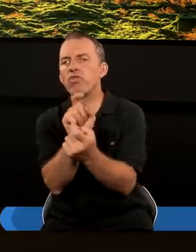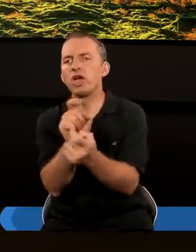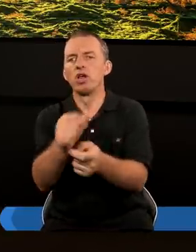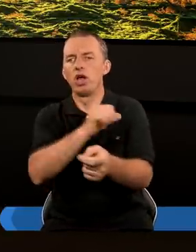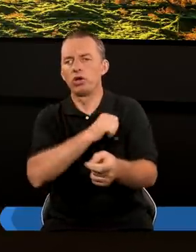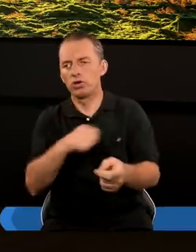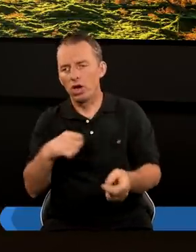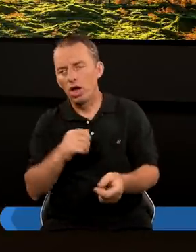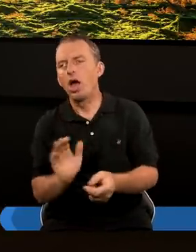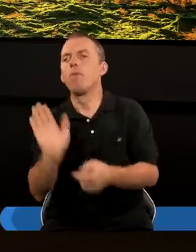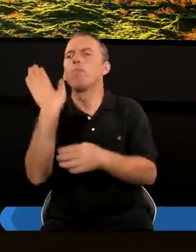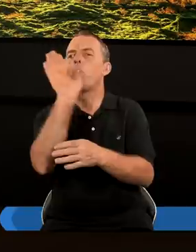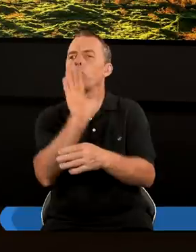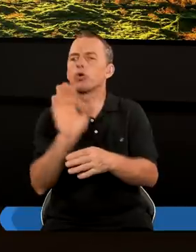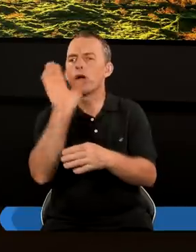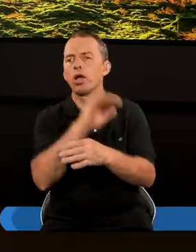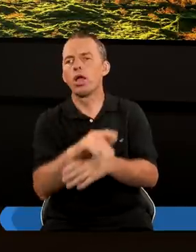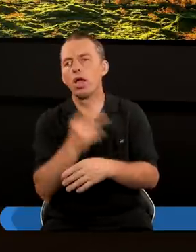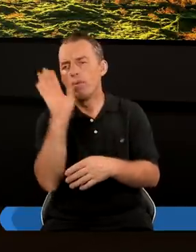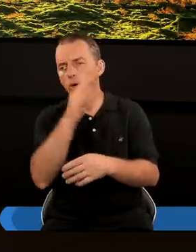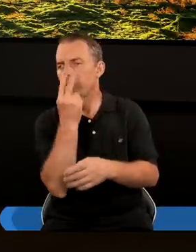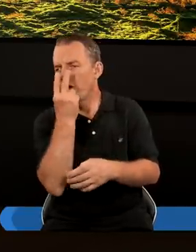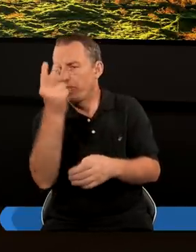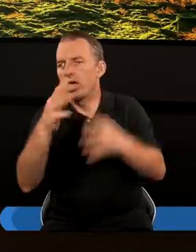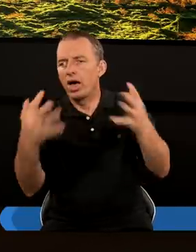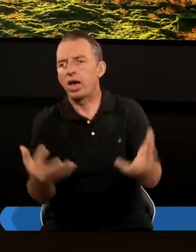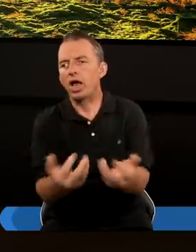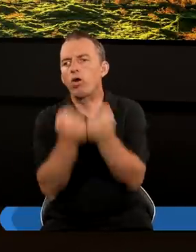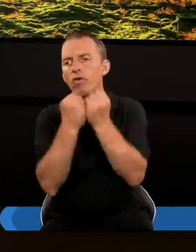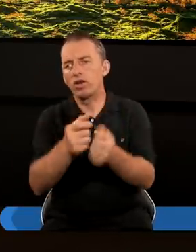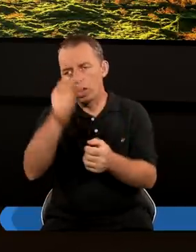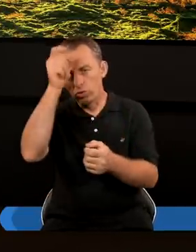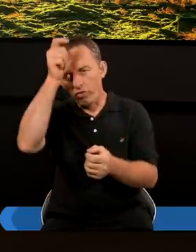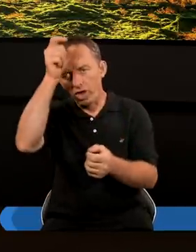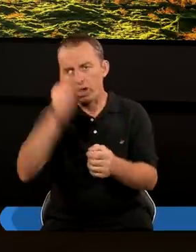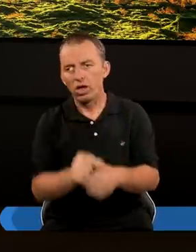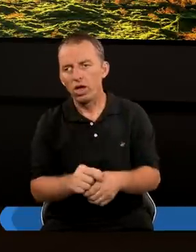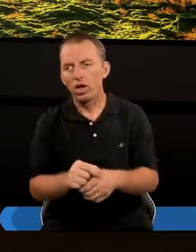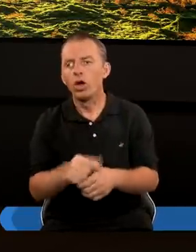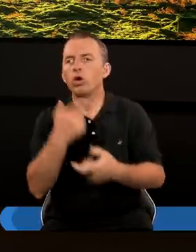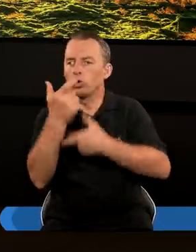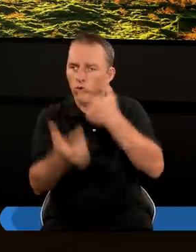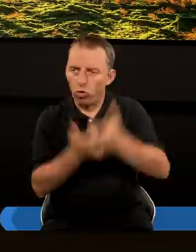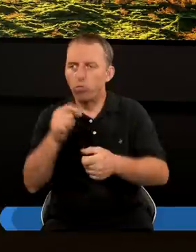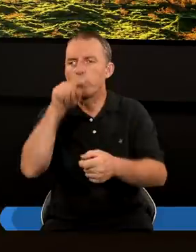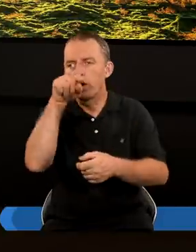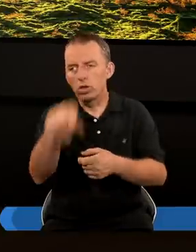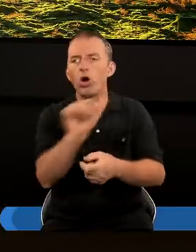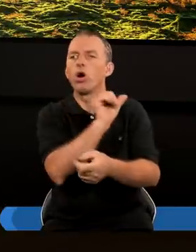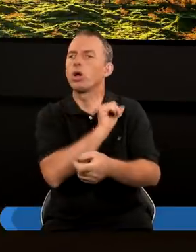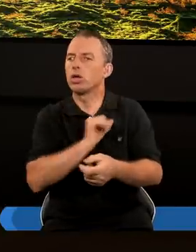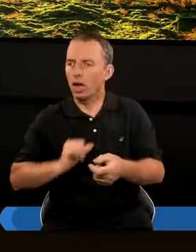się Bożemu Bożej wizji Ratowania człowieka Zróbmy to sami